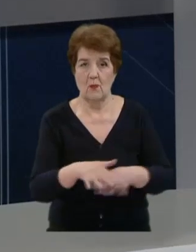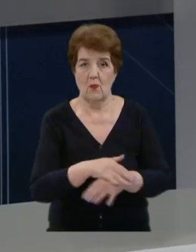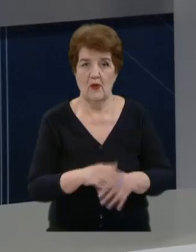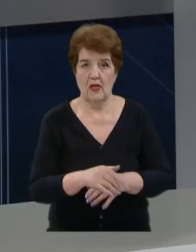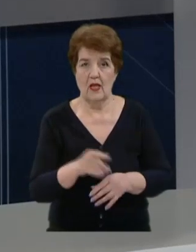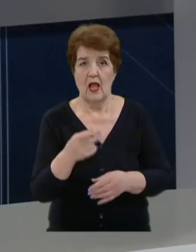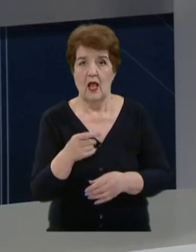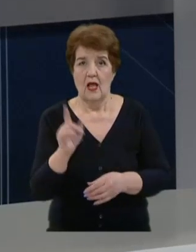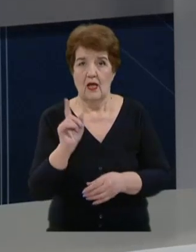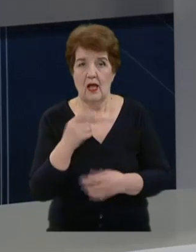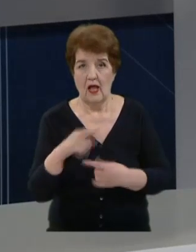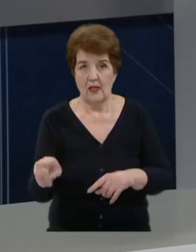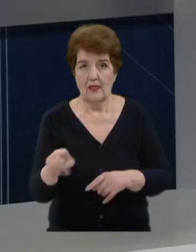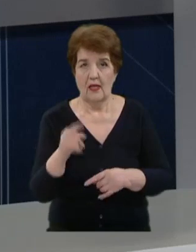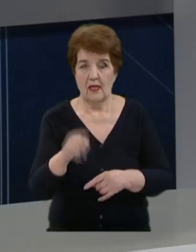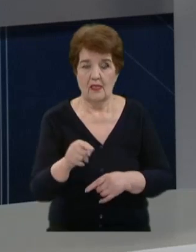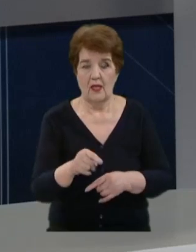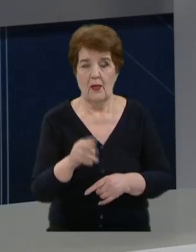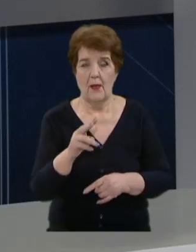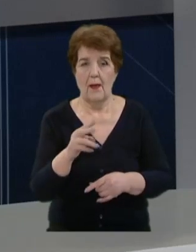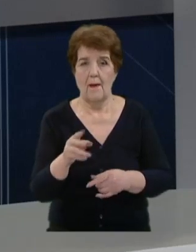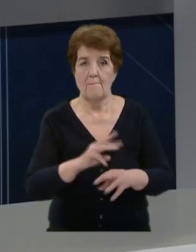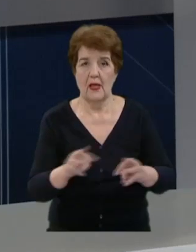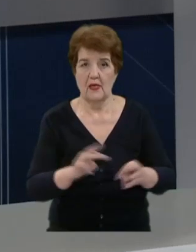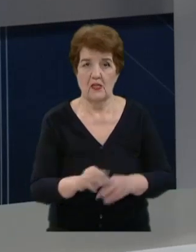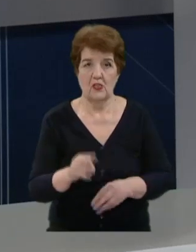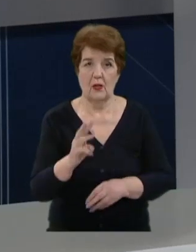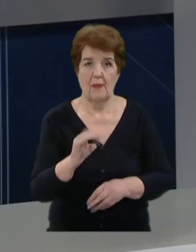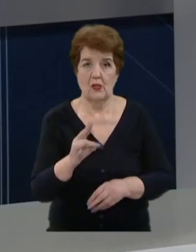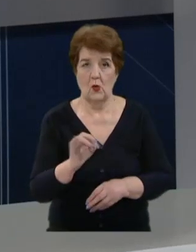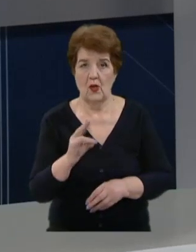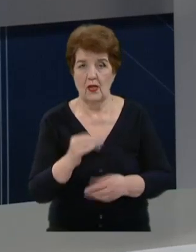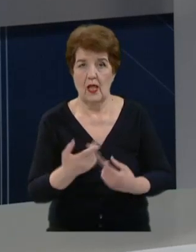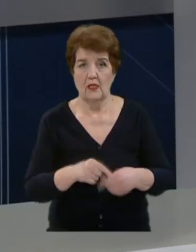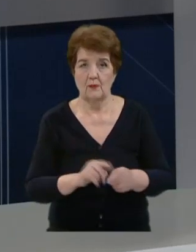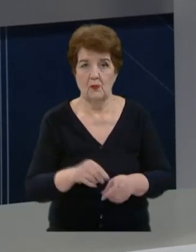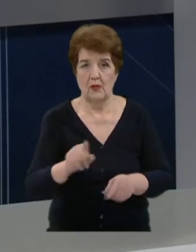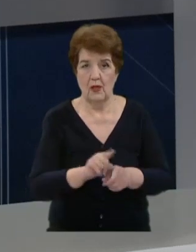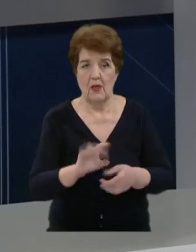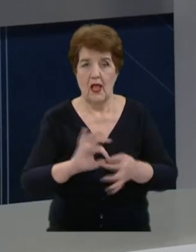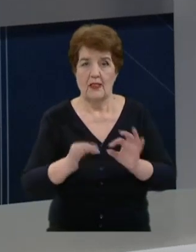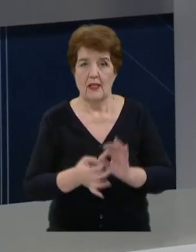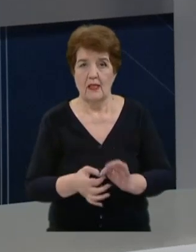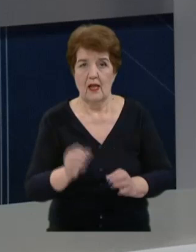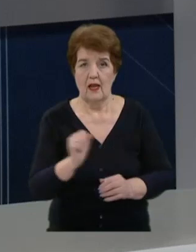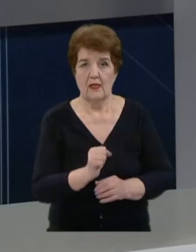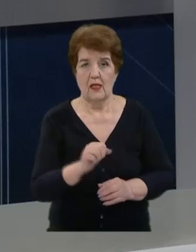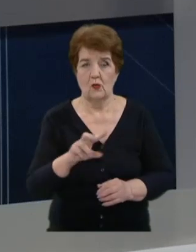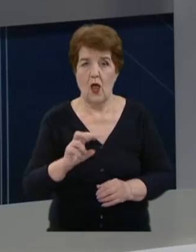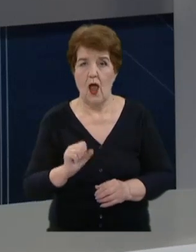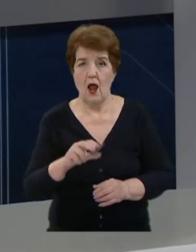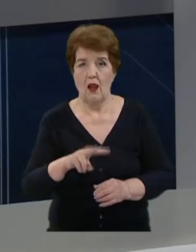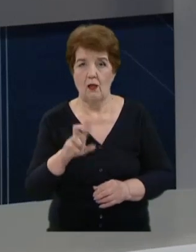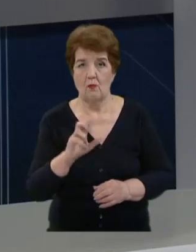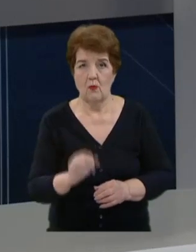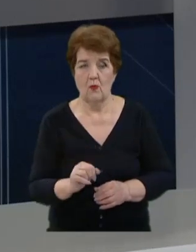miniștrii. Deci zi a fost pronunțată de președintele Curții Dominica Manole, iar cu mai multe detalii în acest sens vine colegul meu, Alexandru Albu, care a urmărit